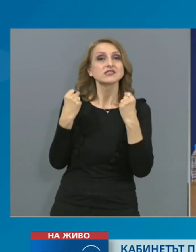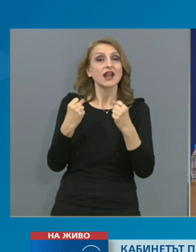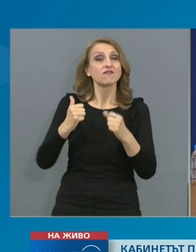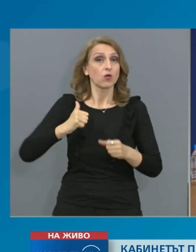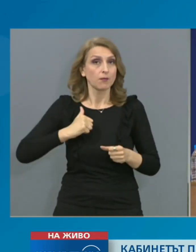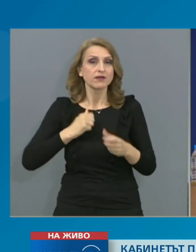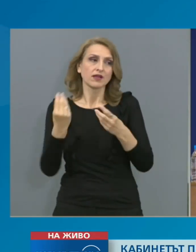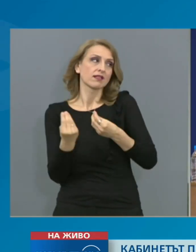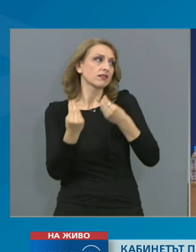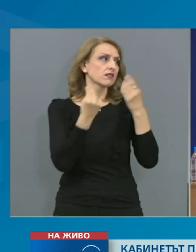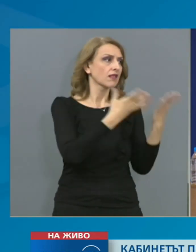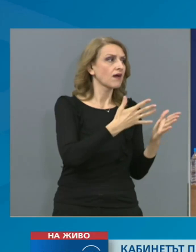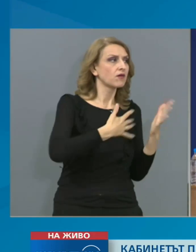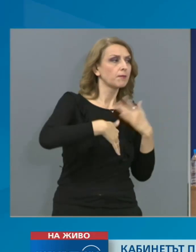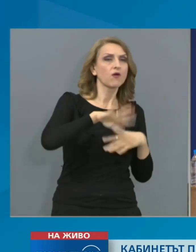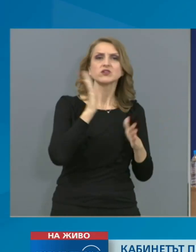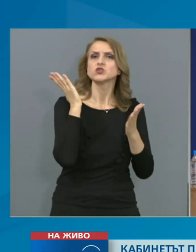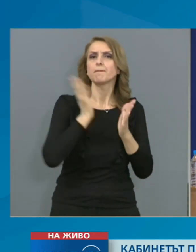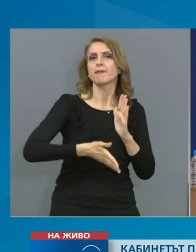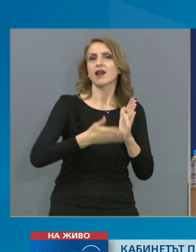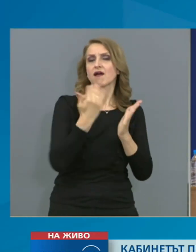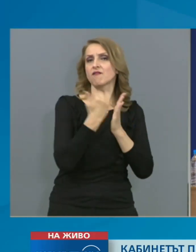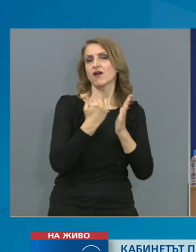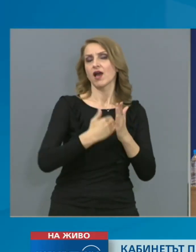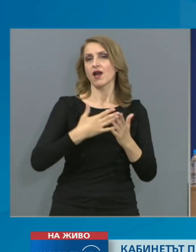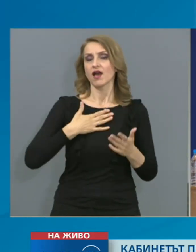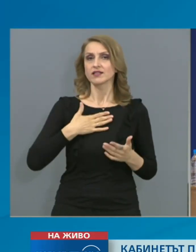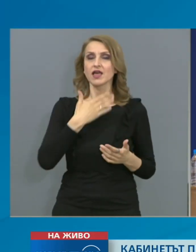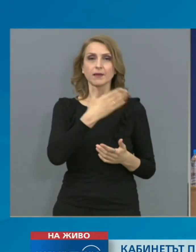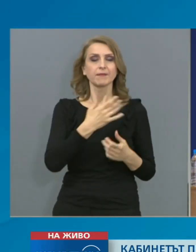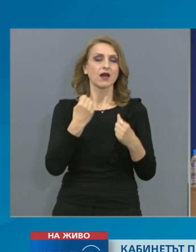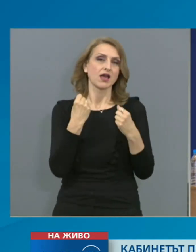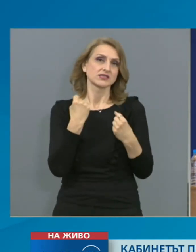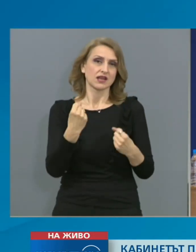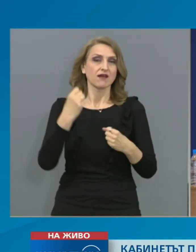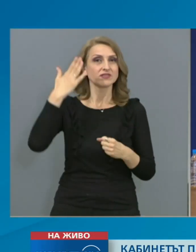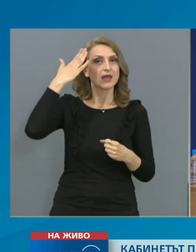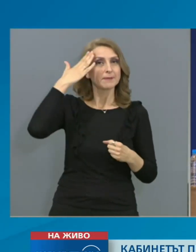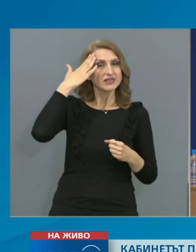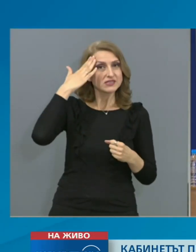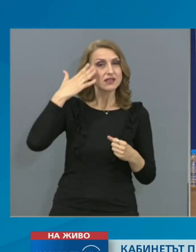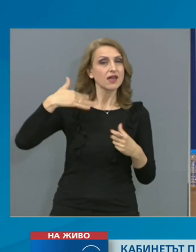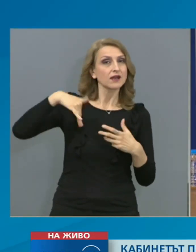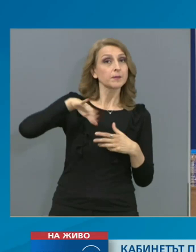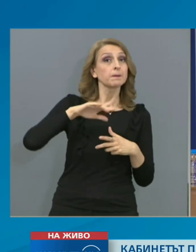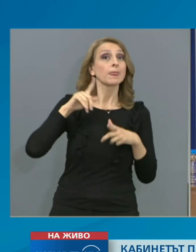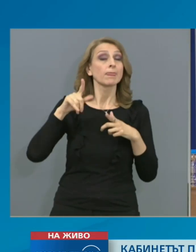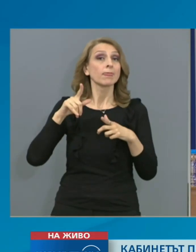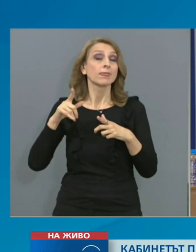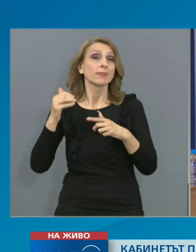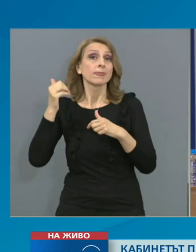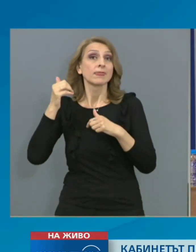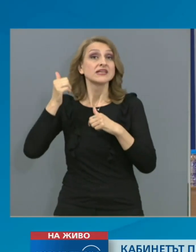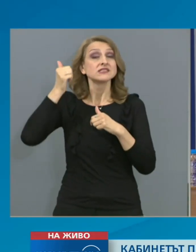здравеопазването чрез административни актове на основание на констатации на главния епидемиологичен